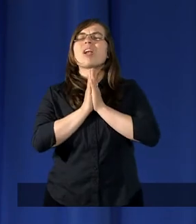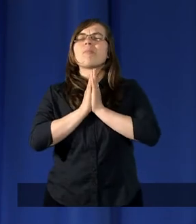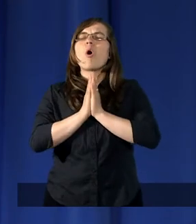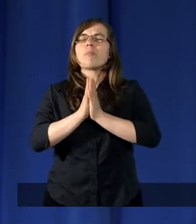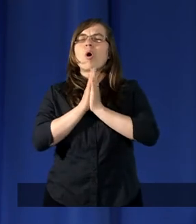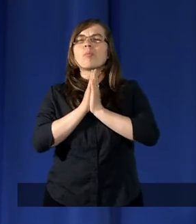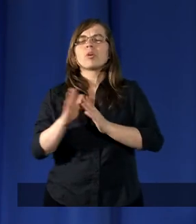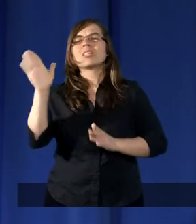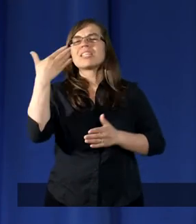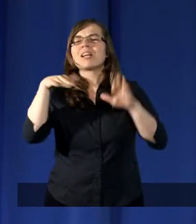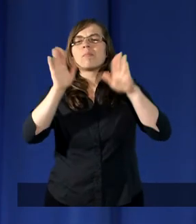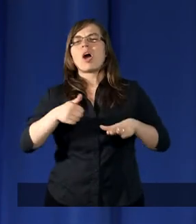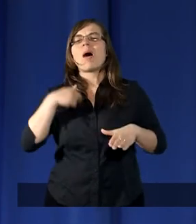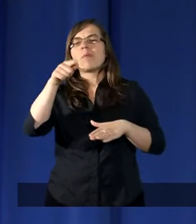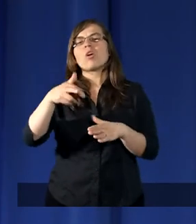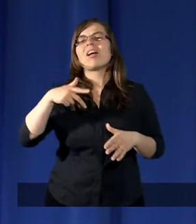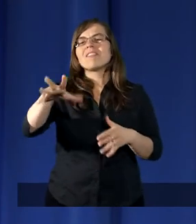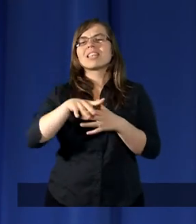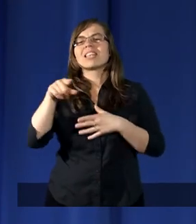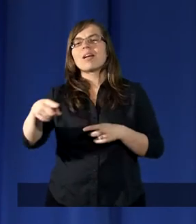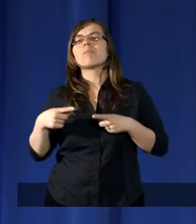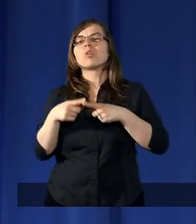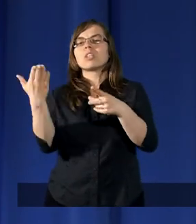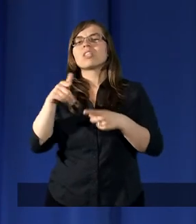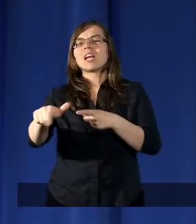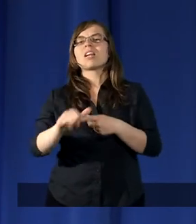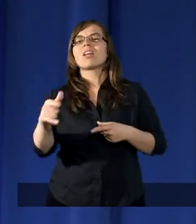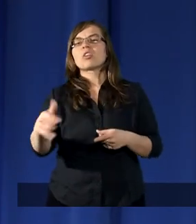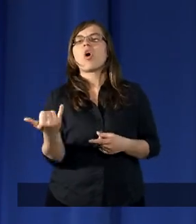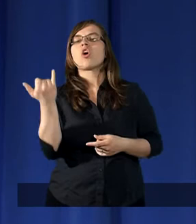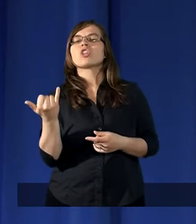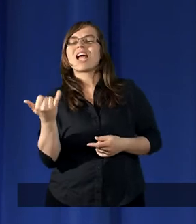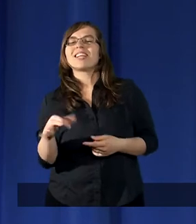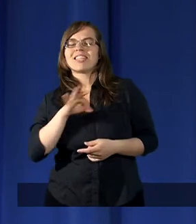Boże, nie pozwolę, aby ona szła w tym kierunku, gdzie jest to moje dzieci.